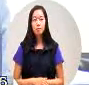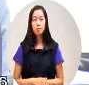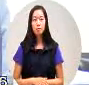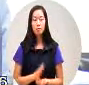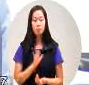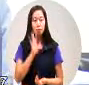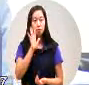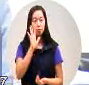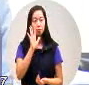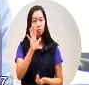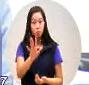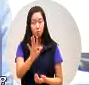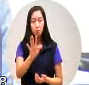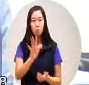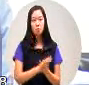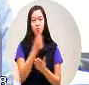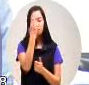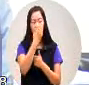有就是要检讨